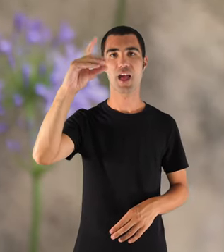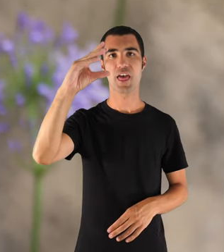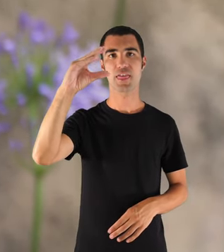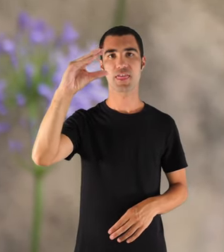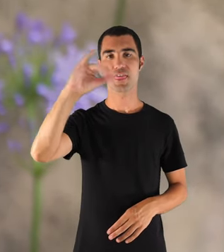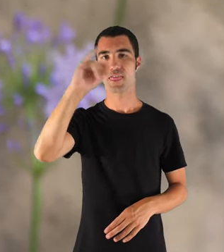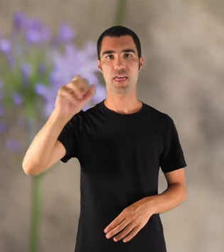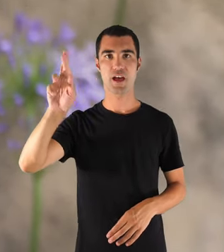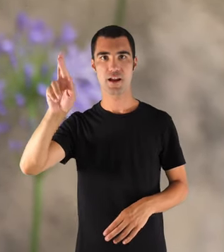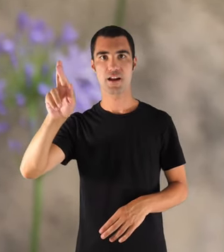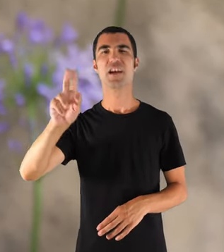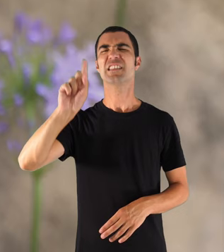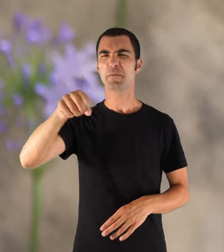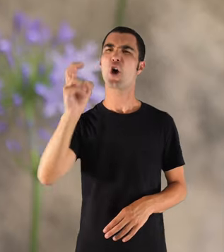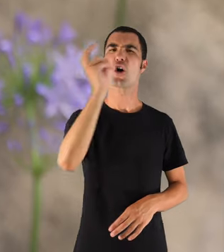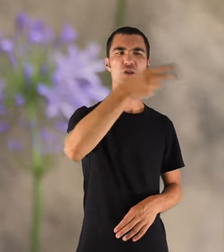'altra banda,